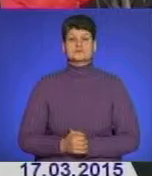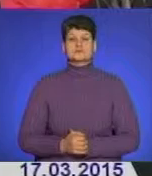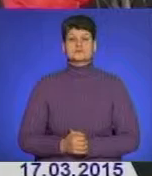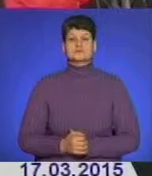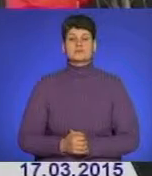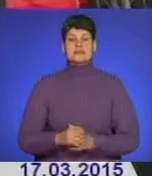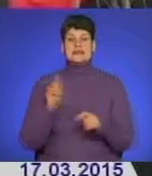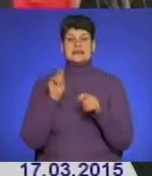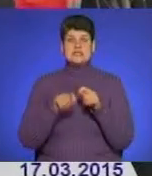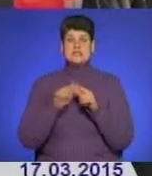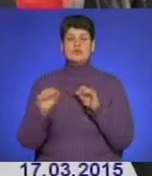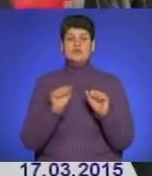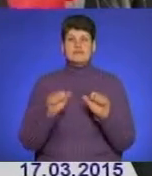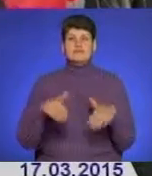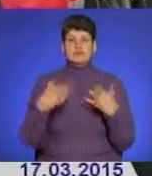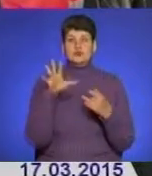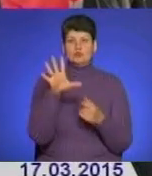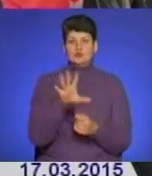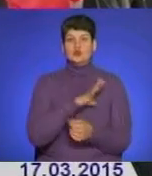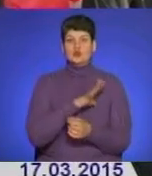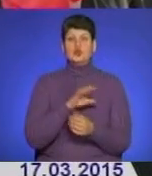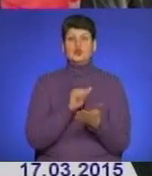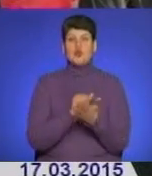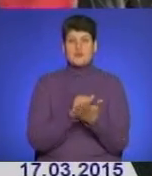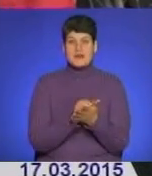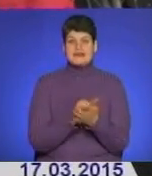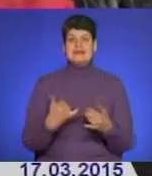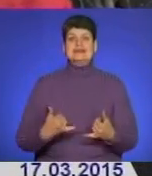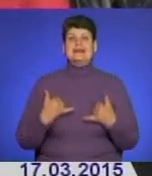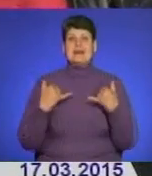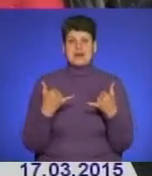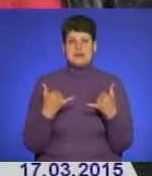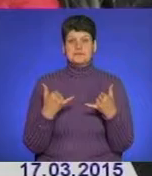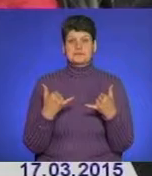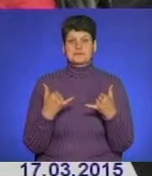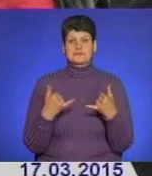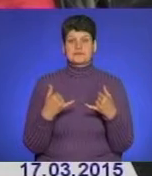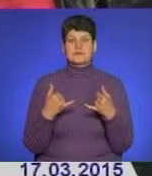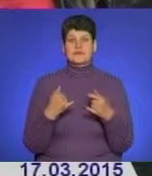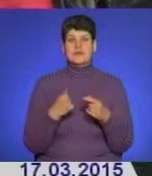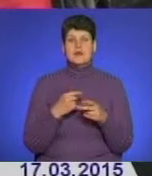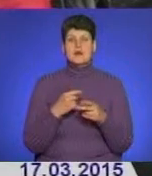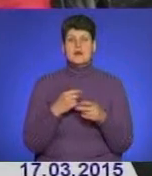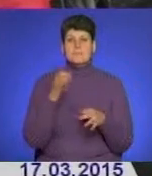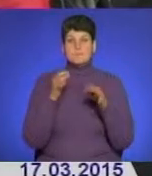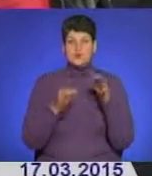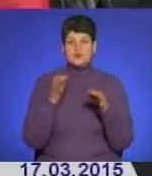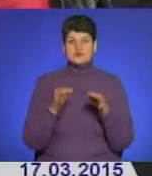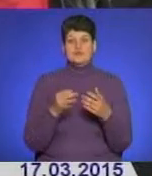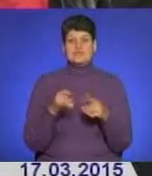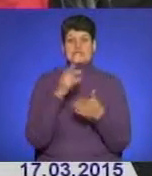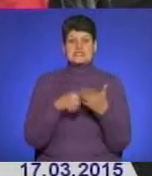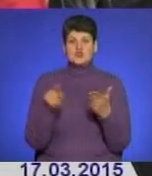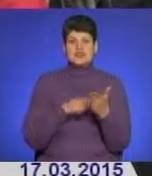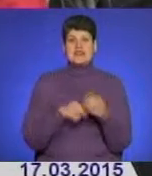Слідчим управлінням надано було документи для позову і з метою скасування рішення міської